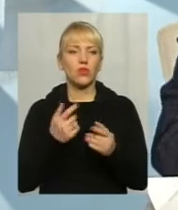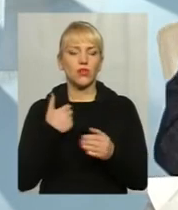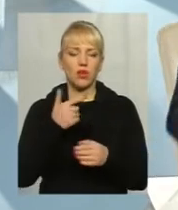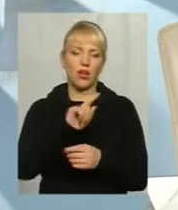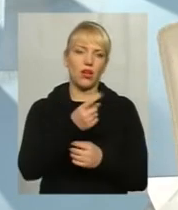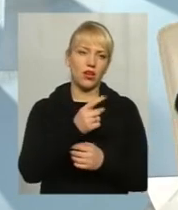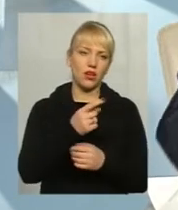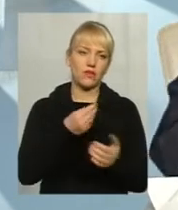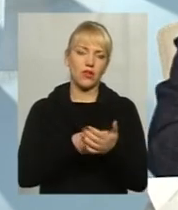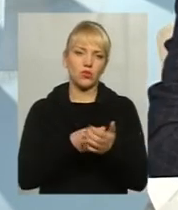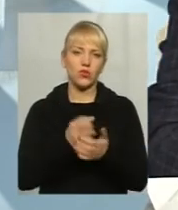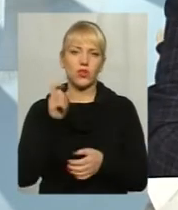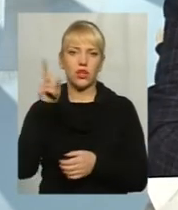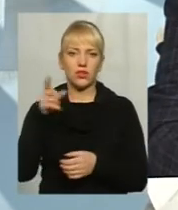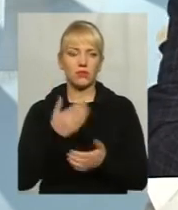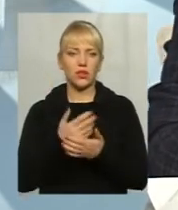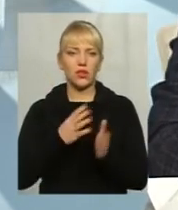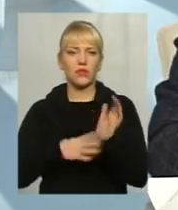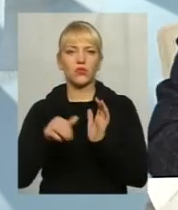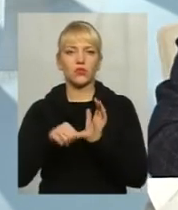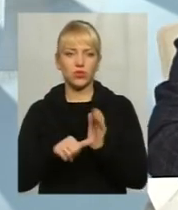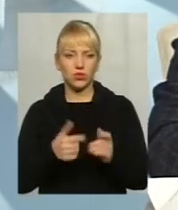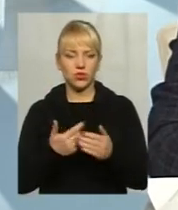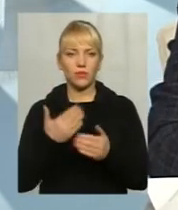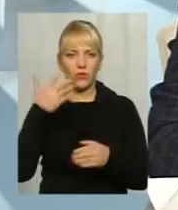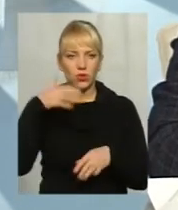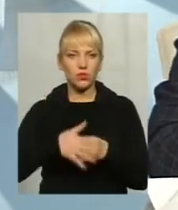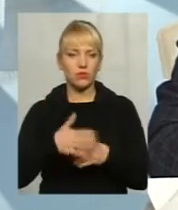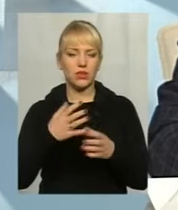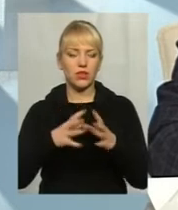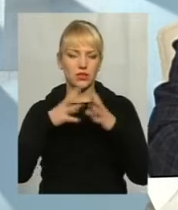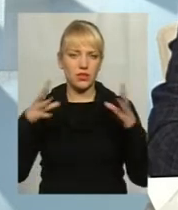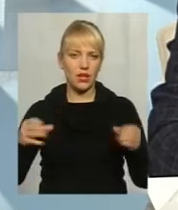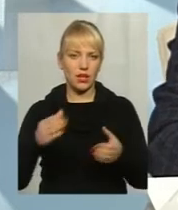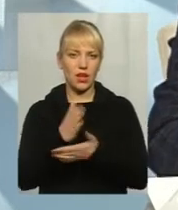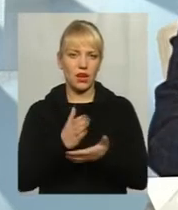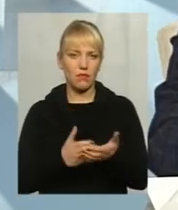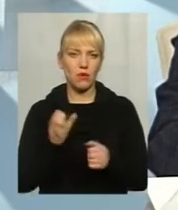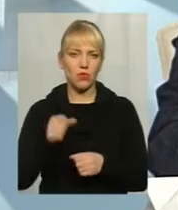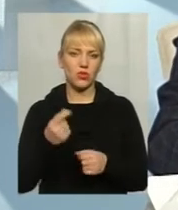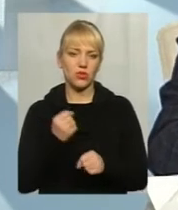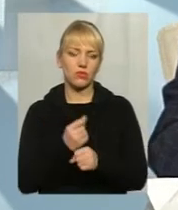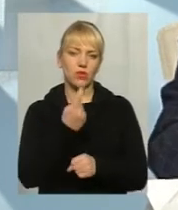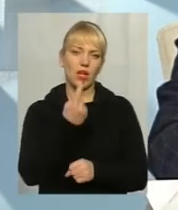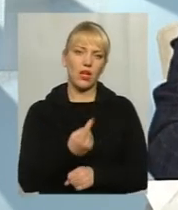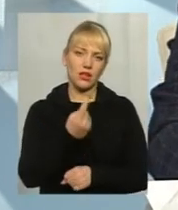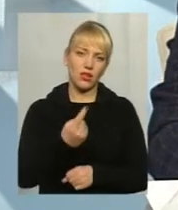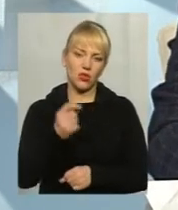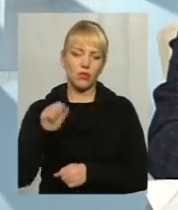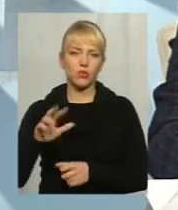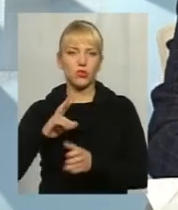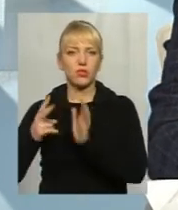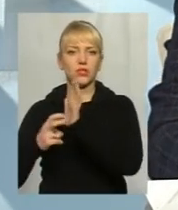гривня, наприклад, хліба там десь 96, є, з буханки хліба можна зробити один кілограм, можна зробити 700 грам.